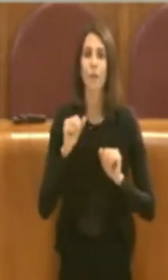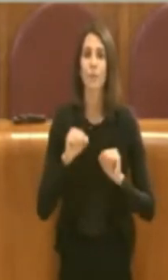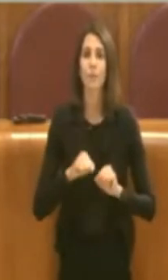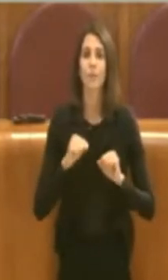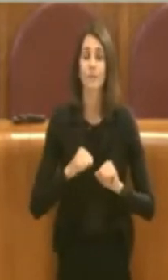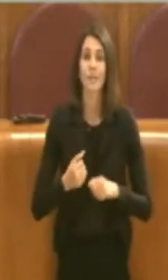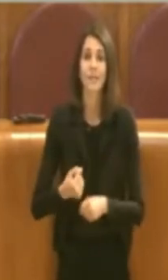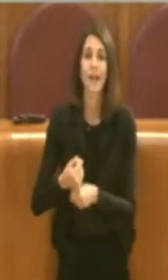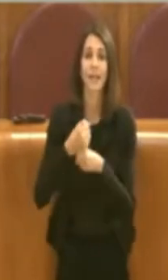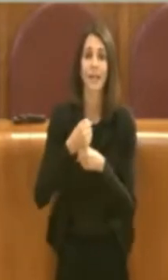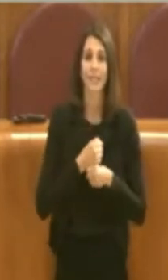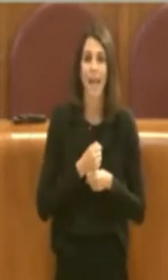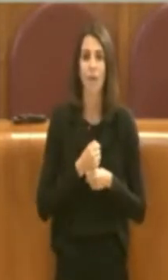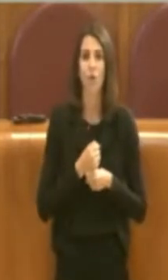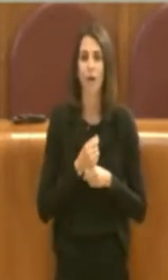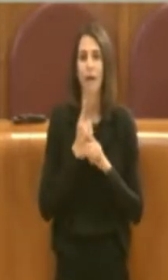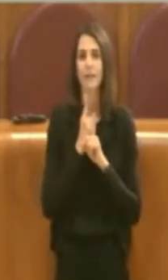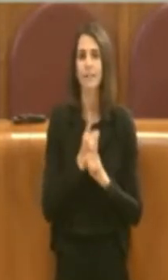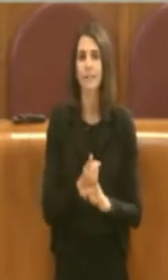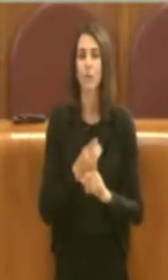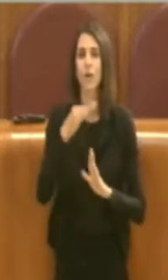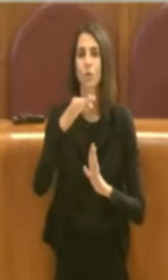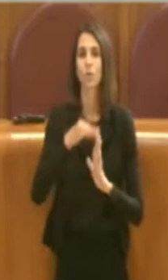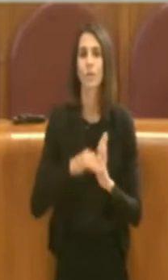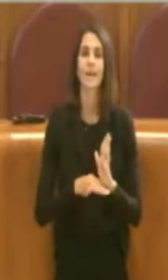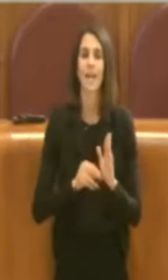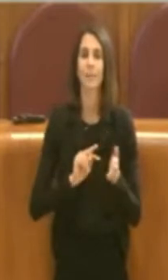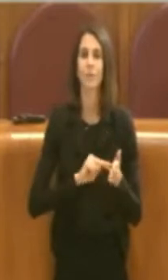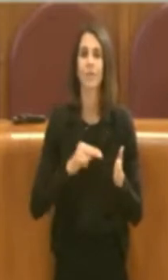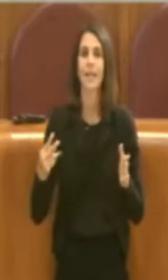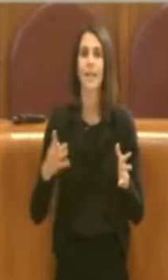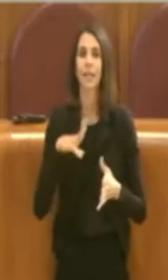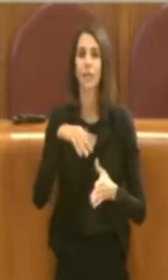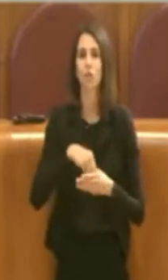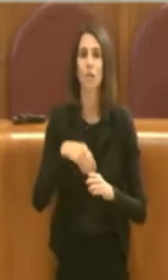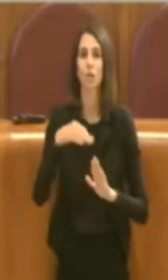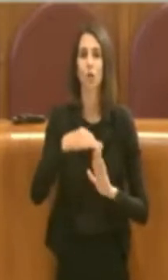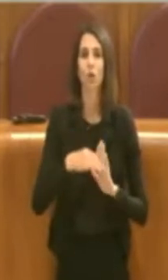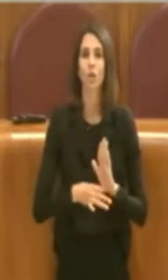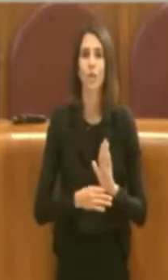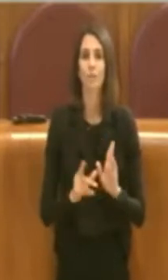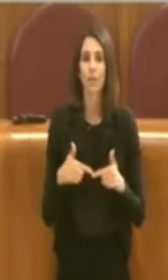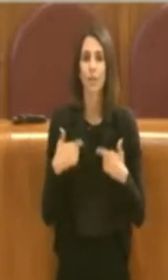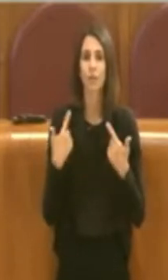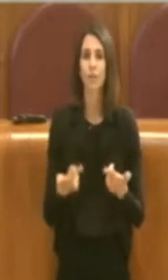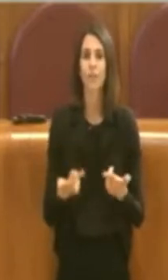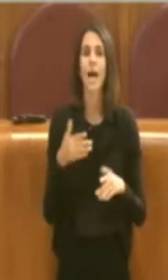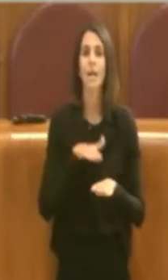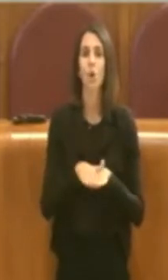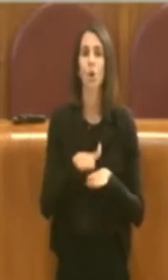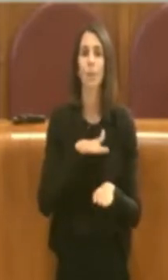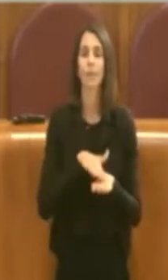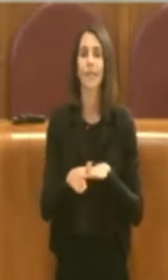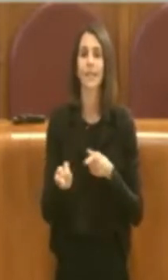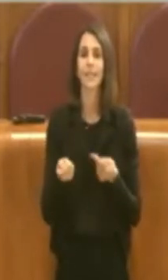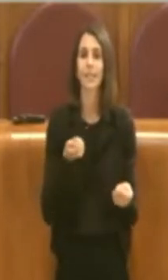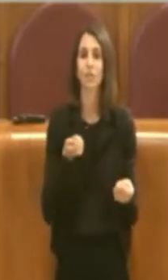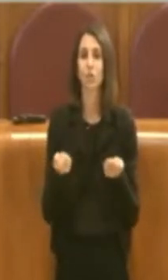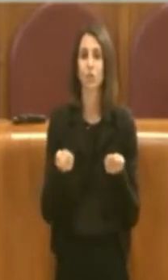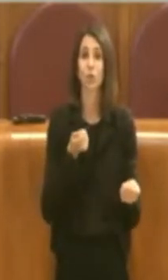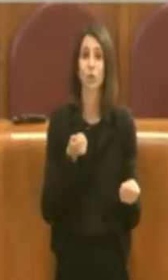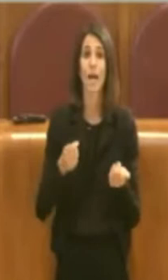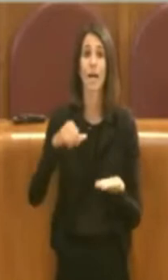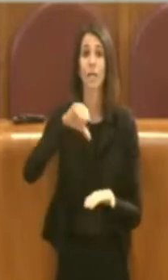parametri tecnici inseriti all'interno del regolamento di attribuire la competenza gestionale sugli